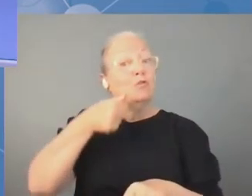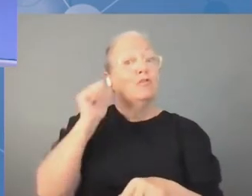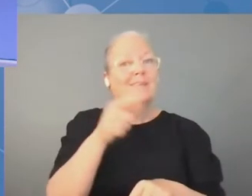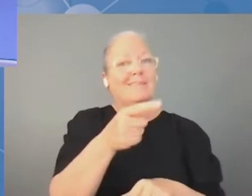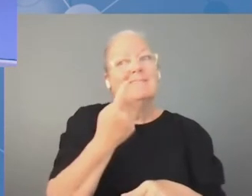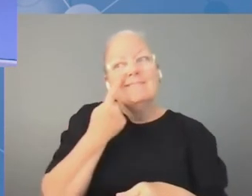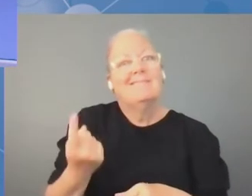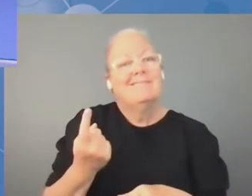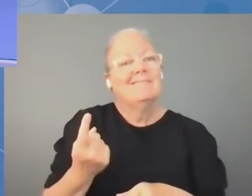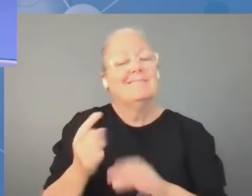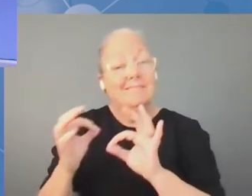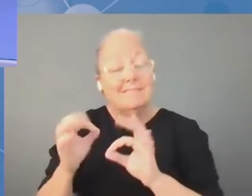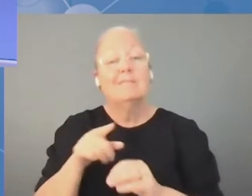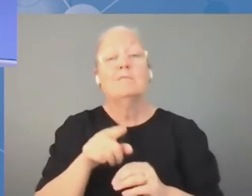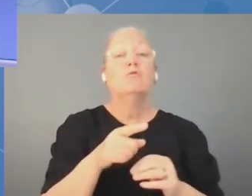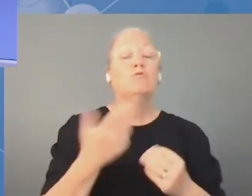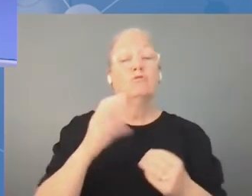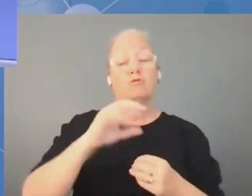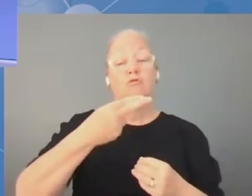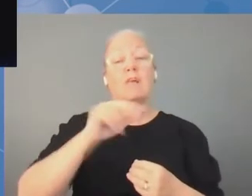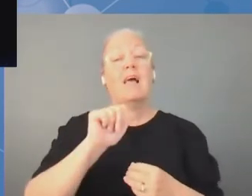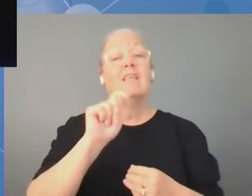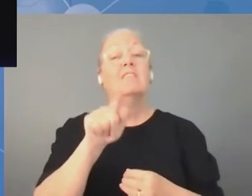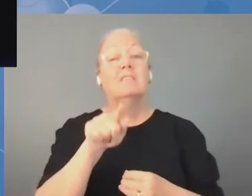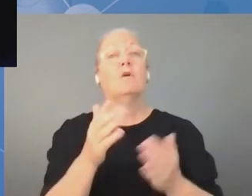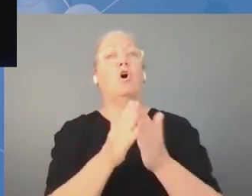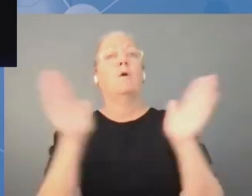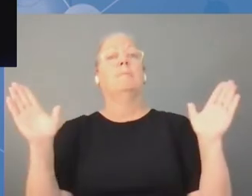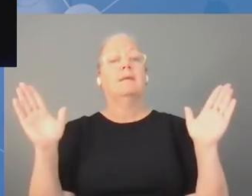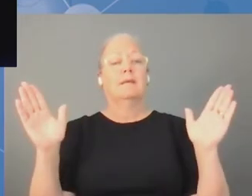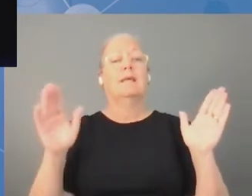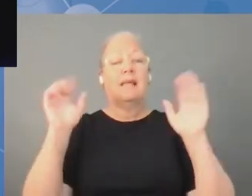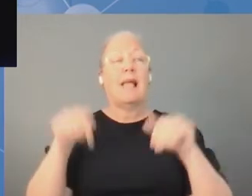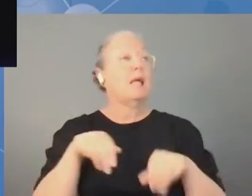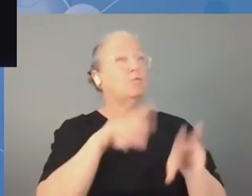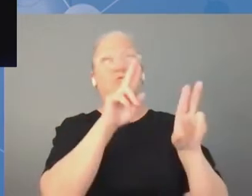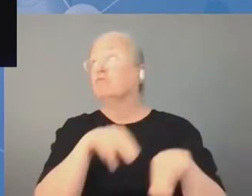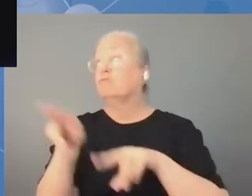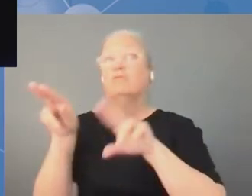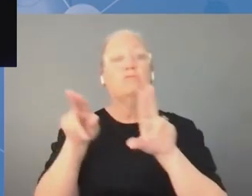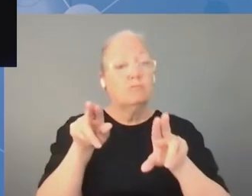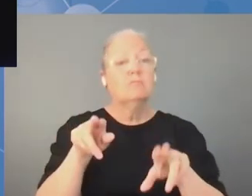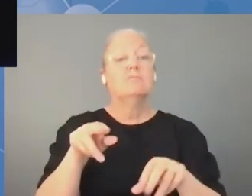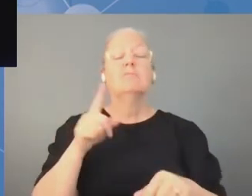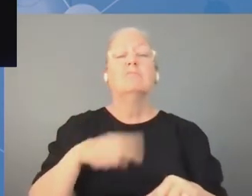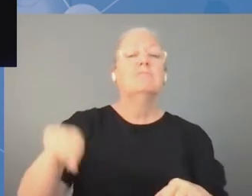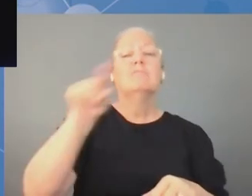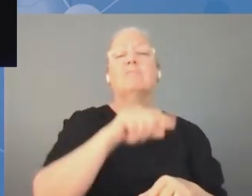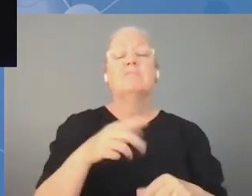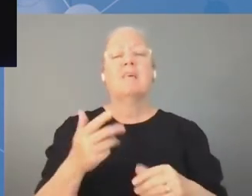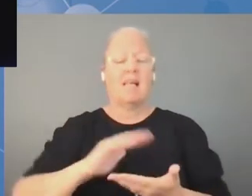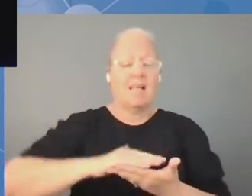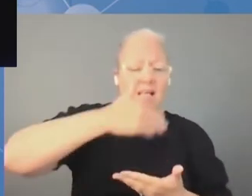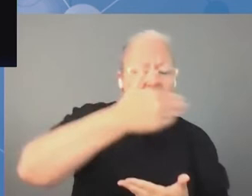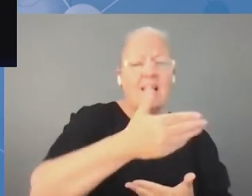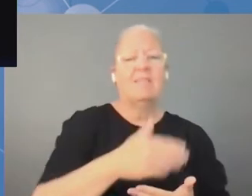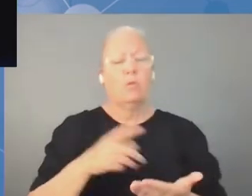technologii o charakterze open source, a niekoniecznie z takich platform komercyjnych jak Zoom. Myślę,